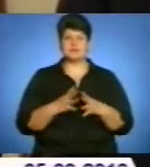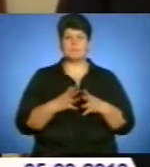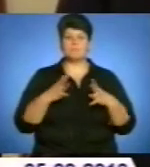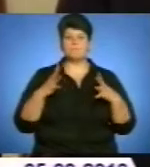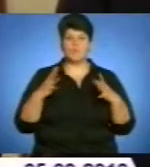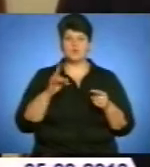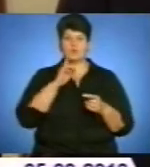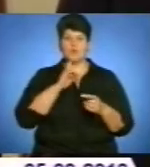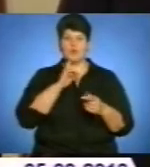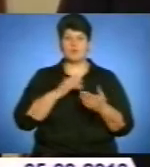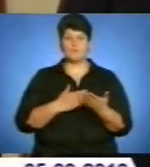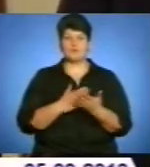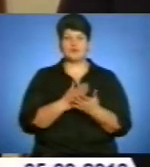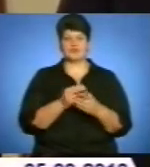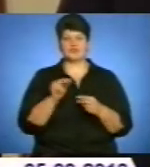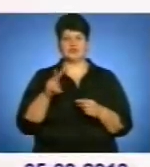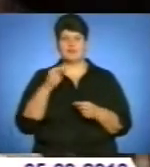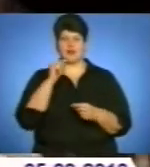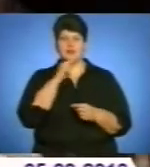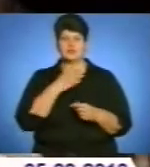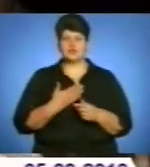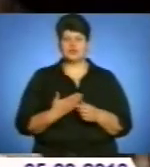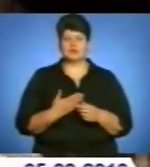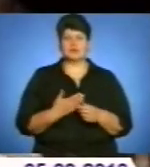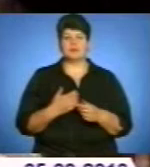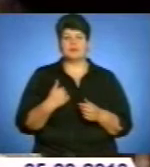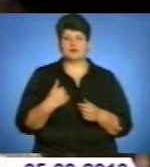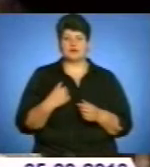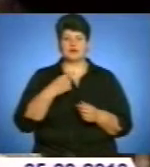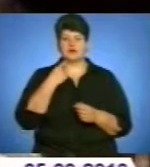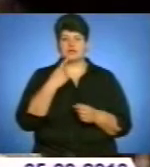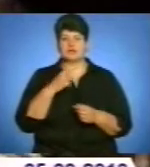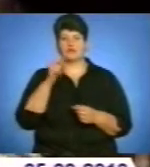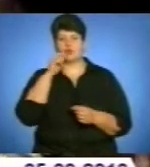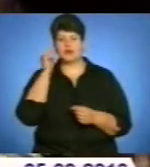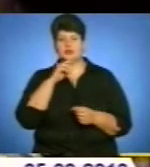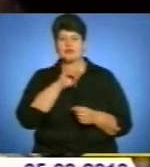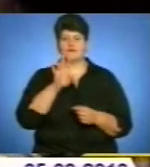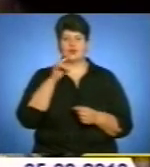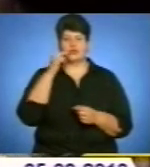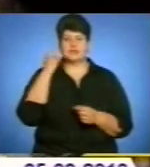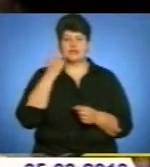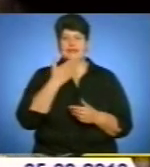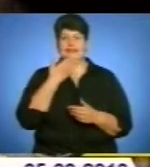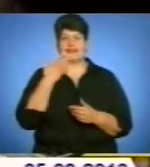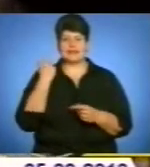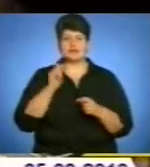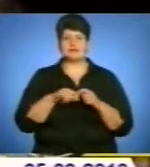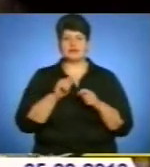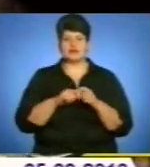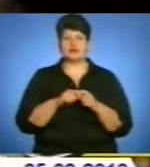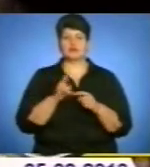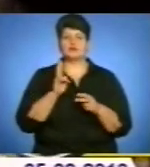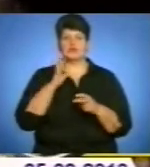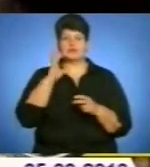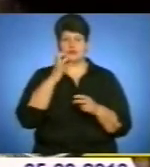політичний, ніж економічний. Мені кажуть, що ні в Україні, ні в Росії нет серйозних